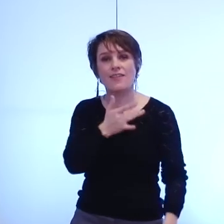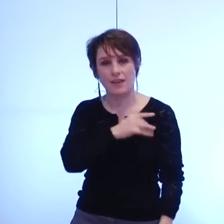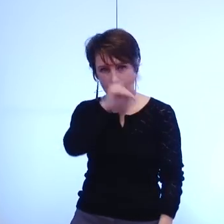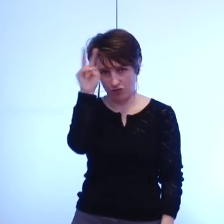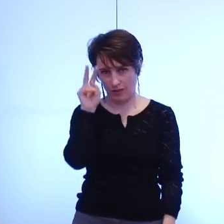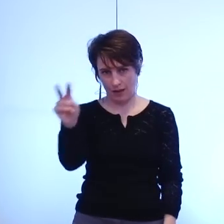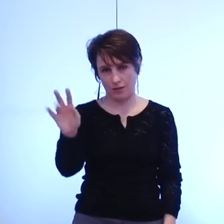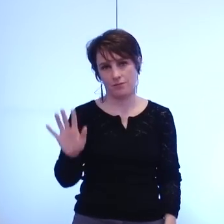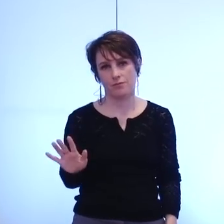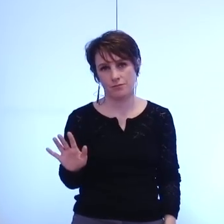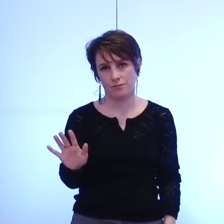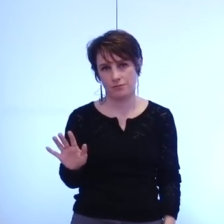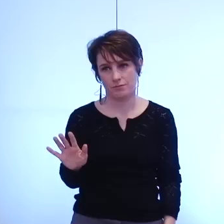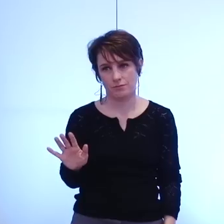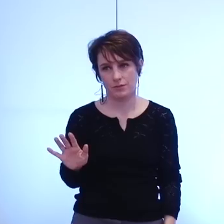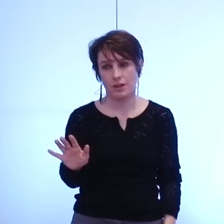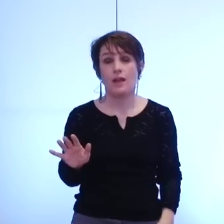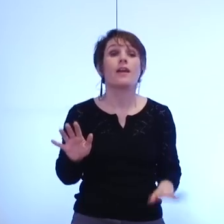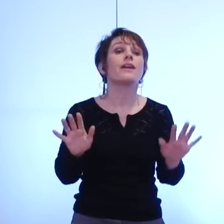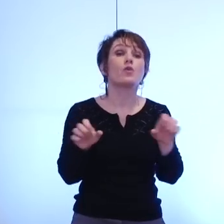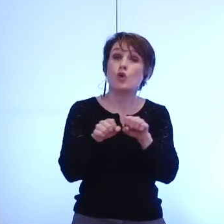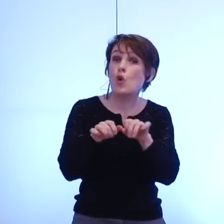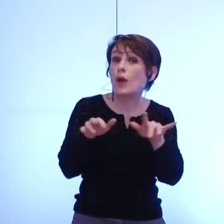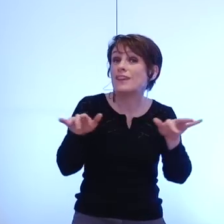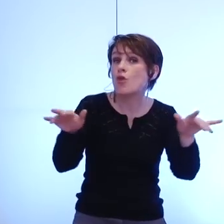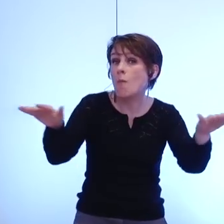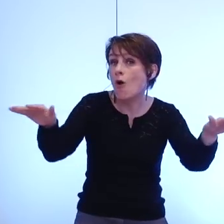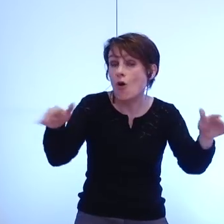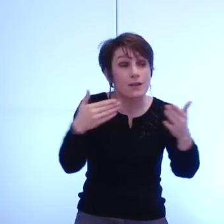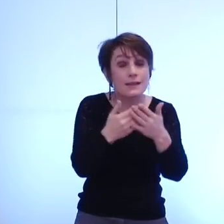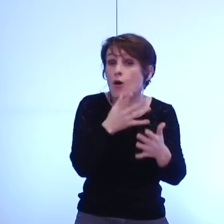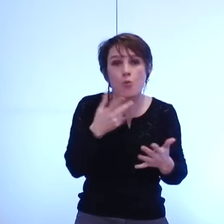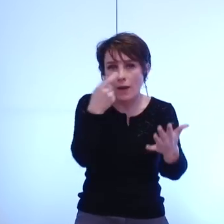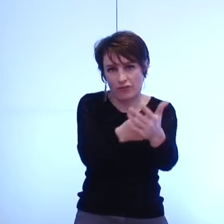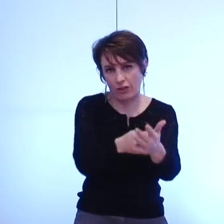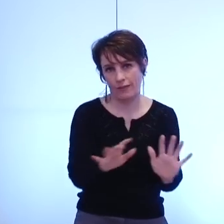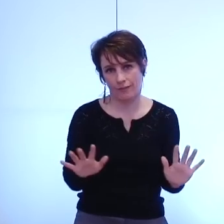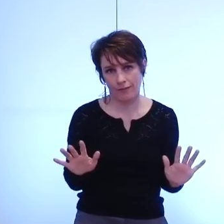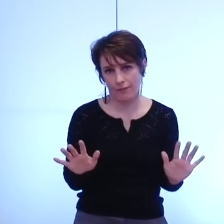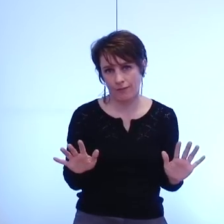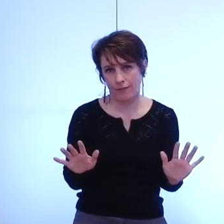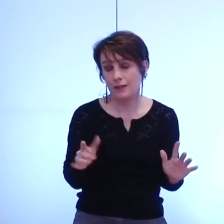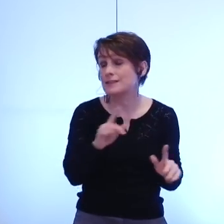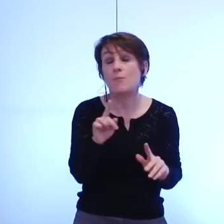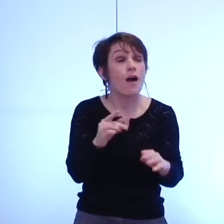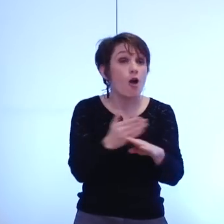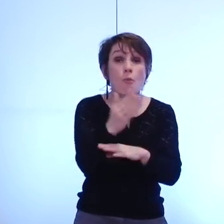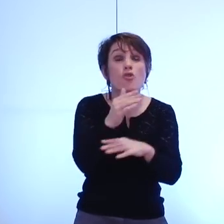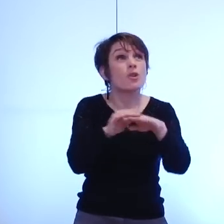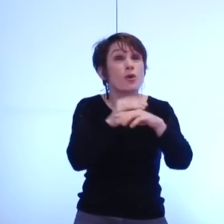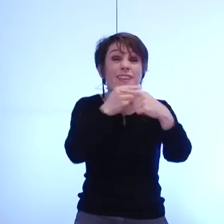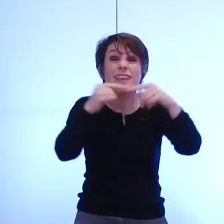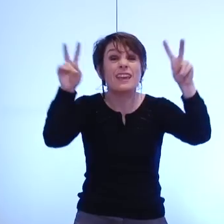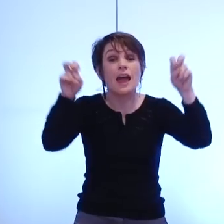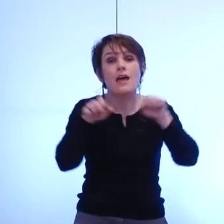et le rayonnement ça ne s'achète pas ça ne s'achète pas ce n pas non plus un projet politique tout au plus un